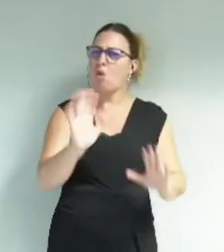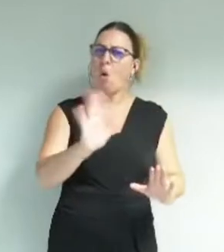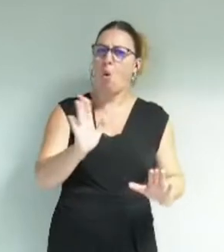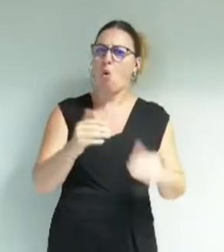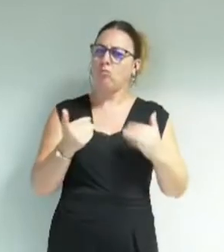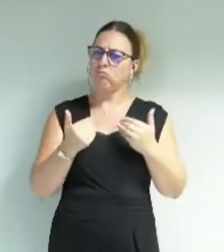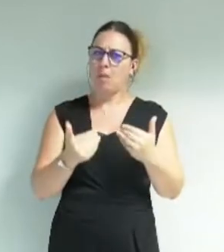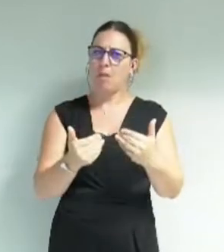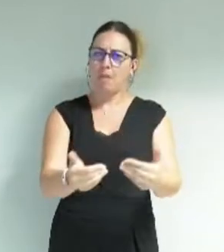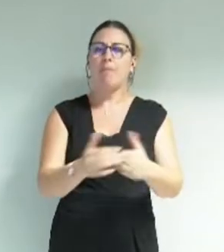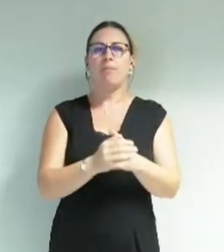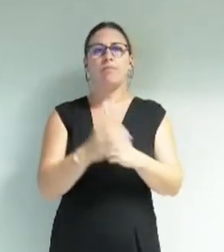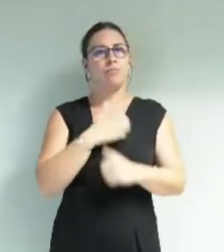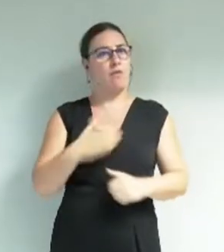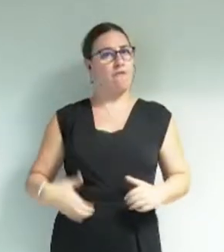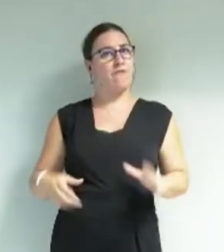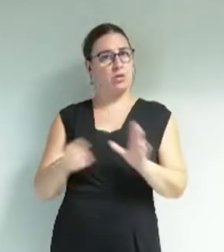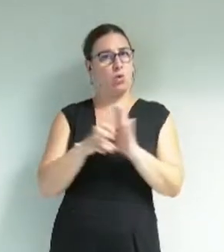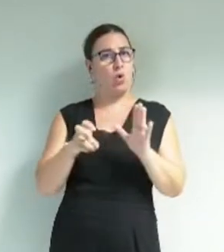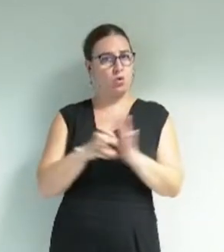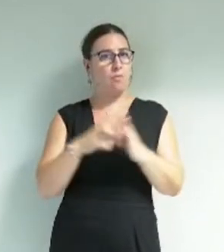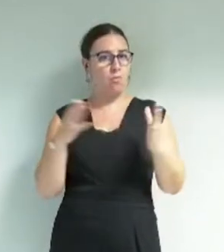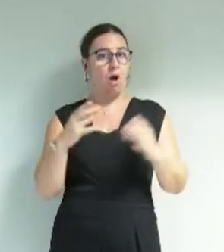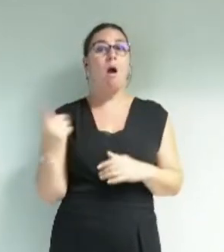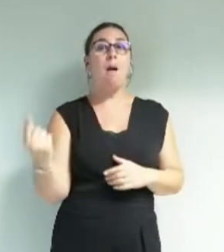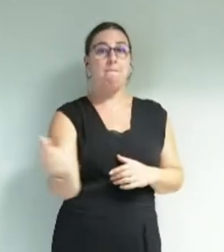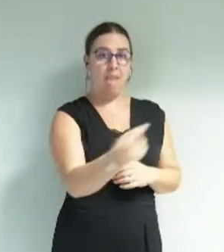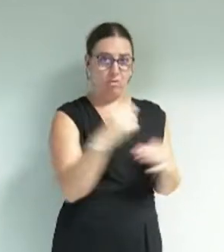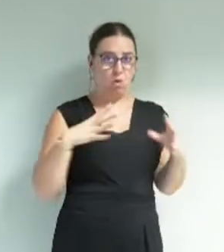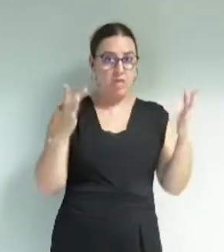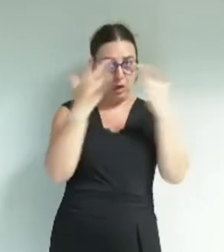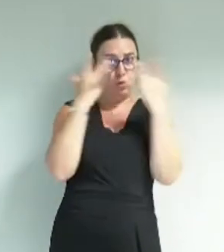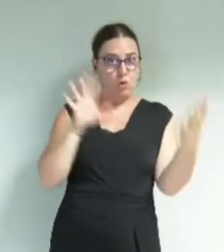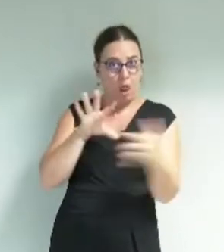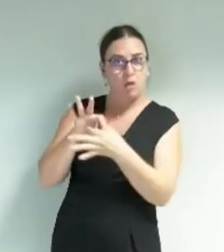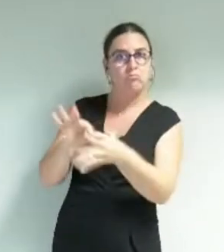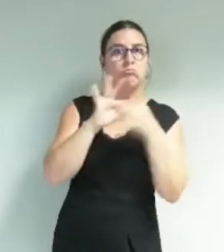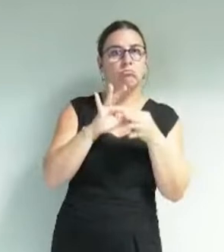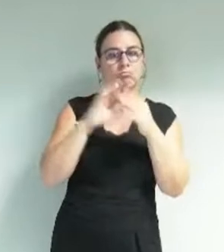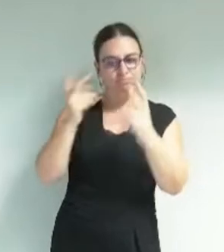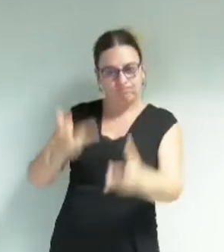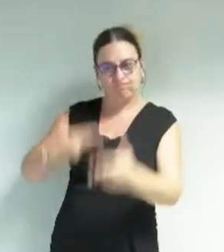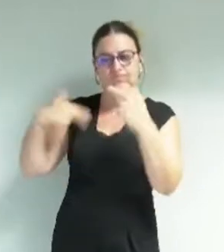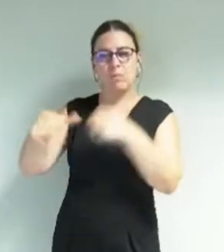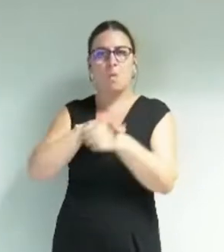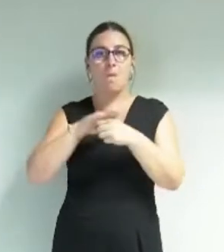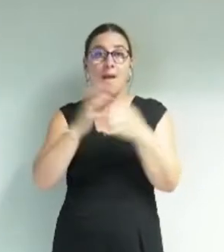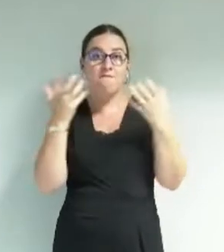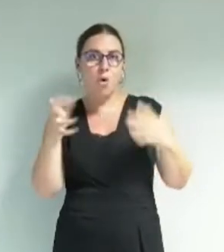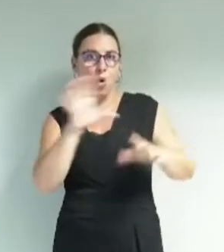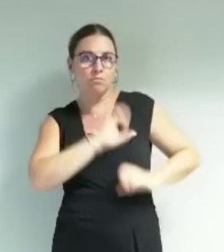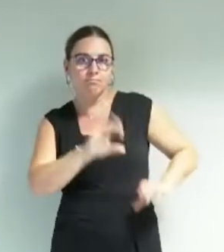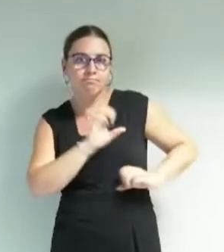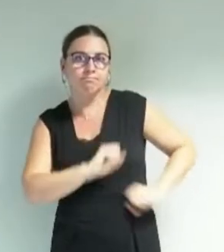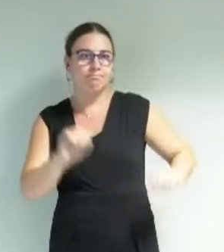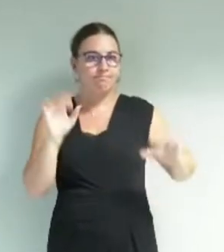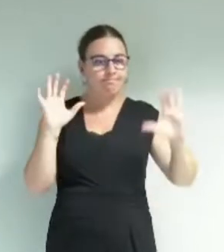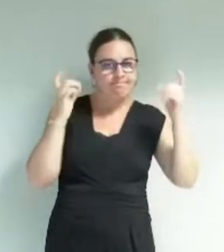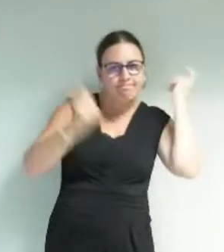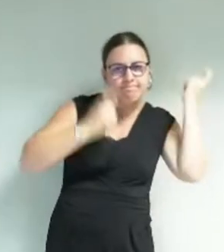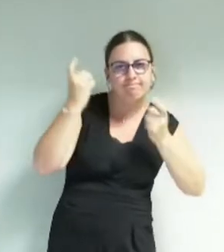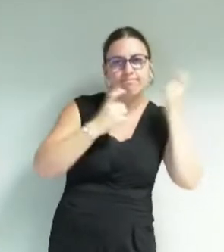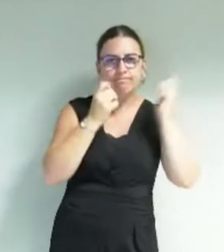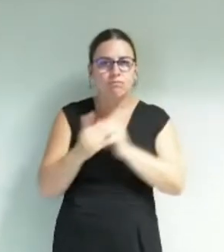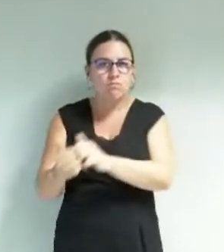la ville de Grenoble entend, avec les acteurs culturels, sur toute la durée du mandat, expérimenter comment il est possible